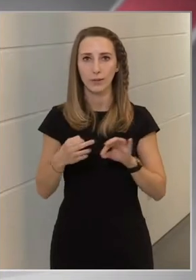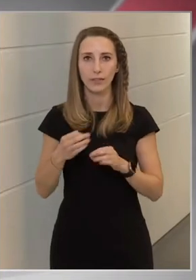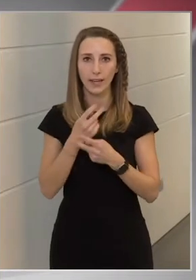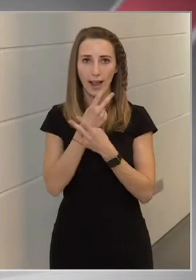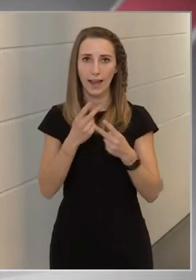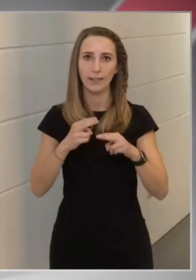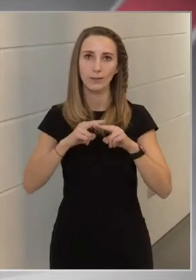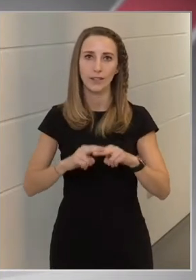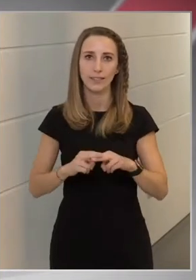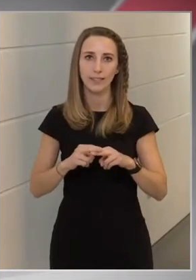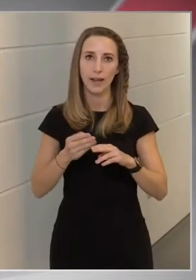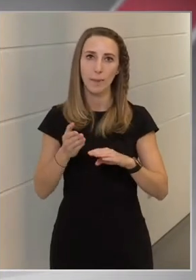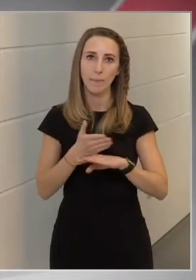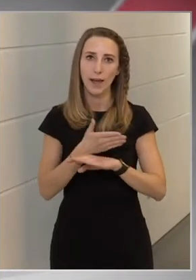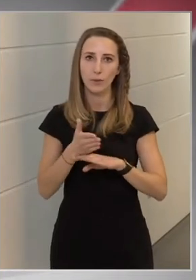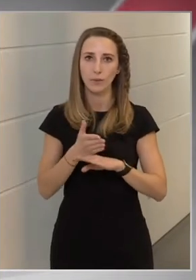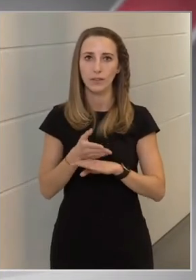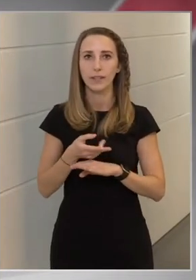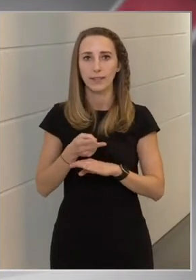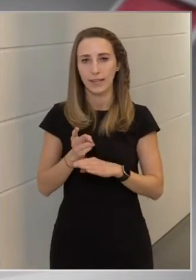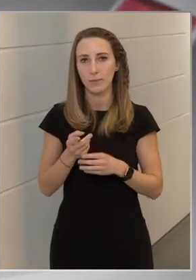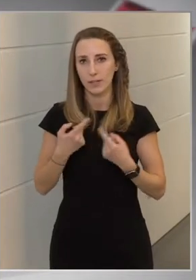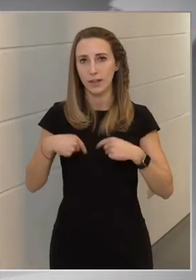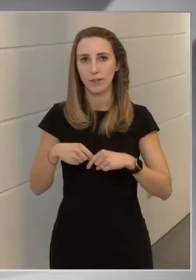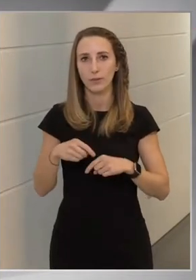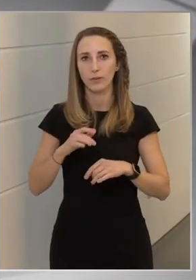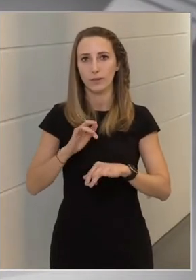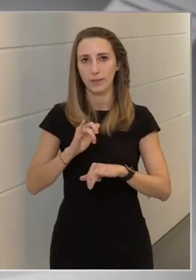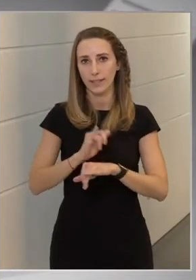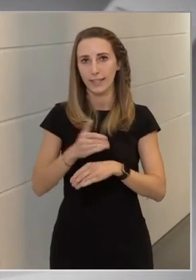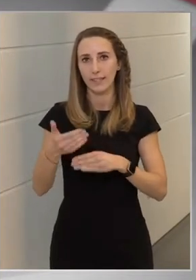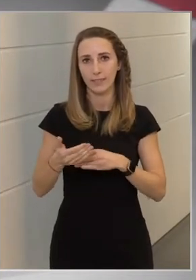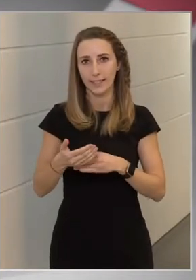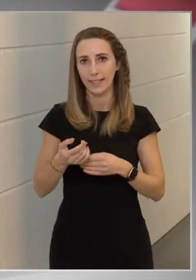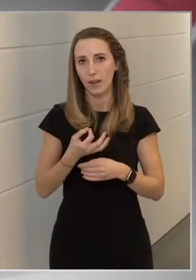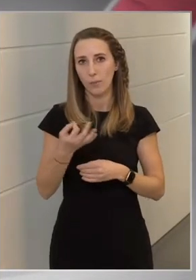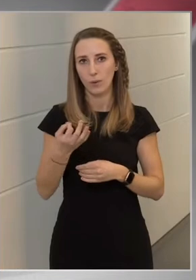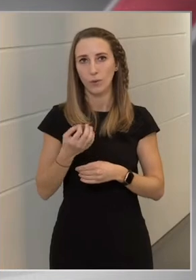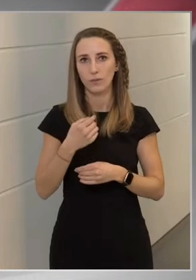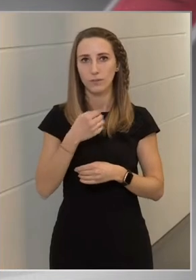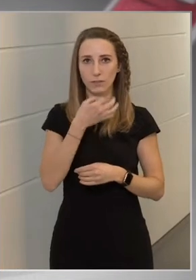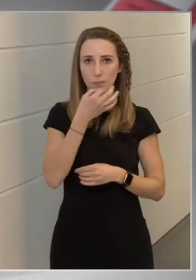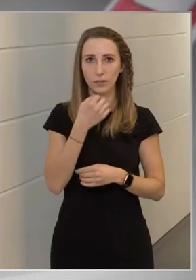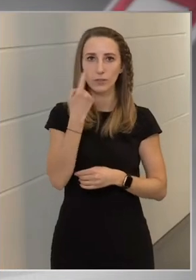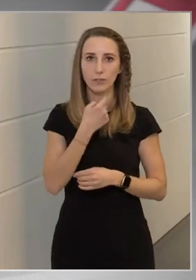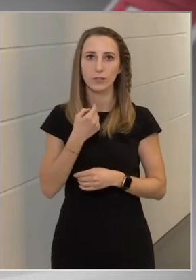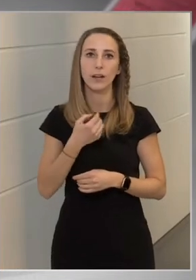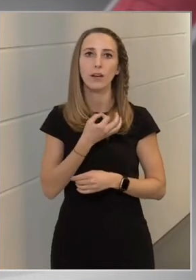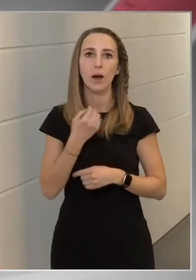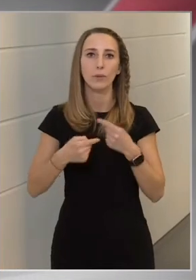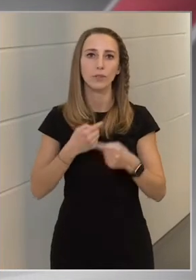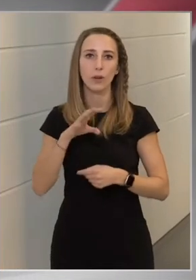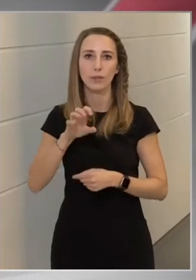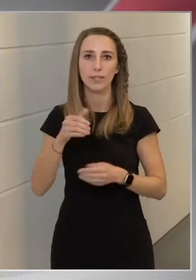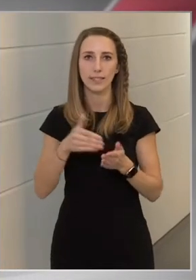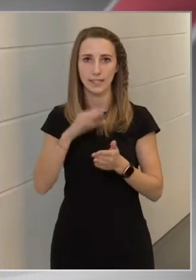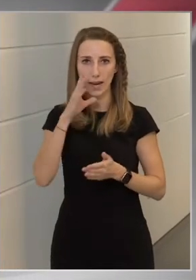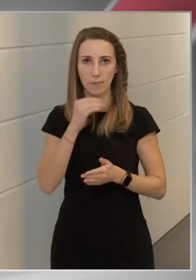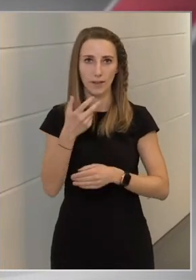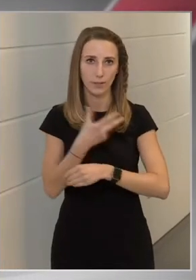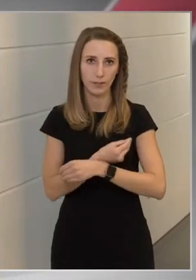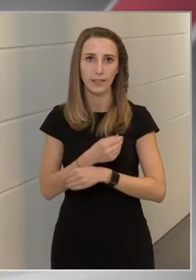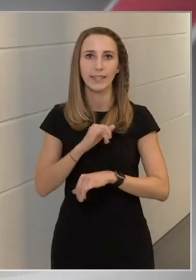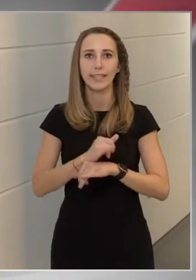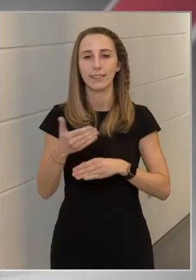ellátórendszeren belül képesek vagyunk hétvégi napokon, szombaton és vasárnap arra, hogy naponta 500 ezer embert beoltsunk. Tehát egy hétvégén be tudunk